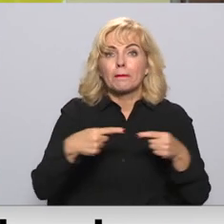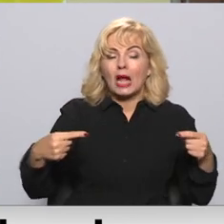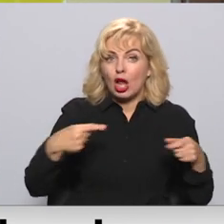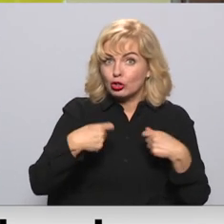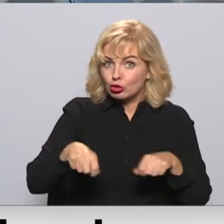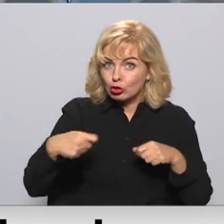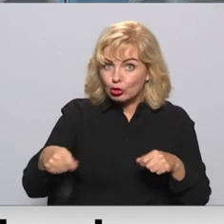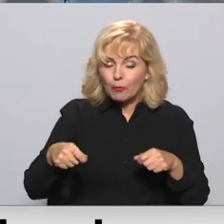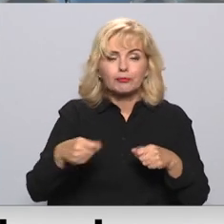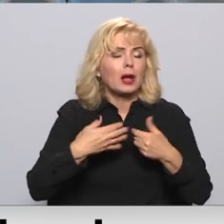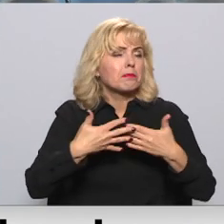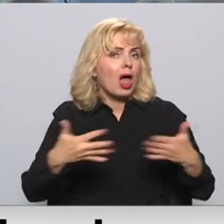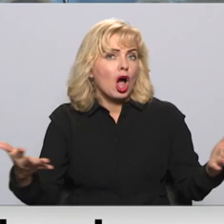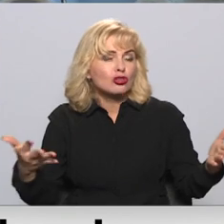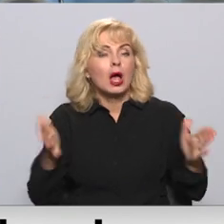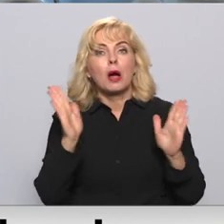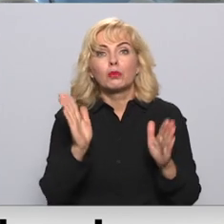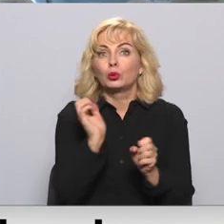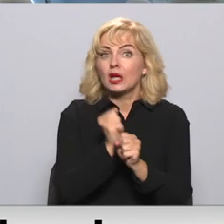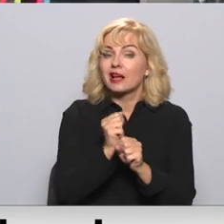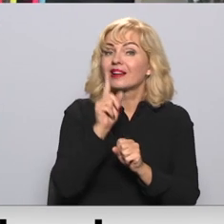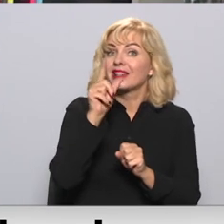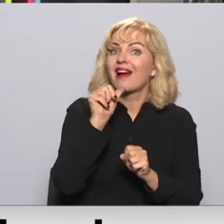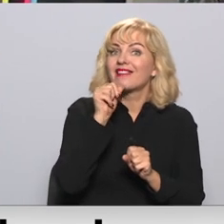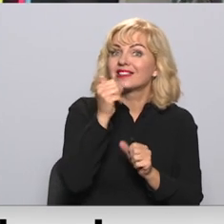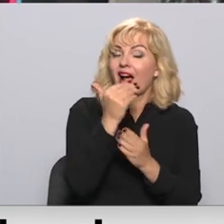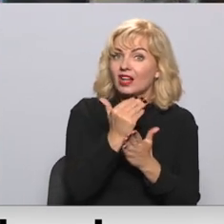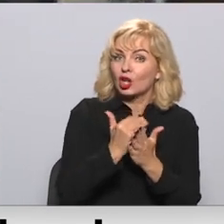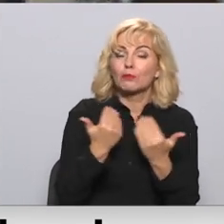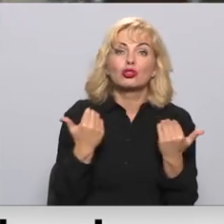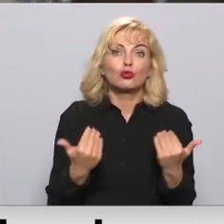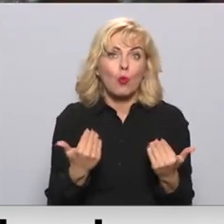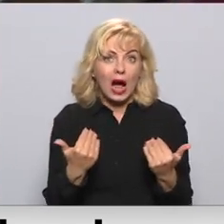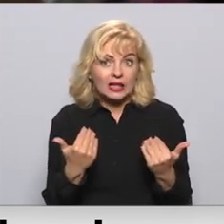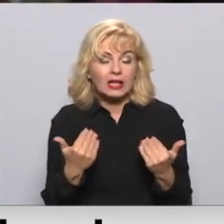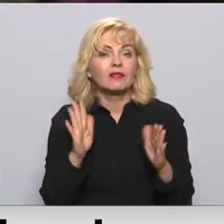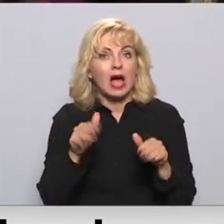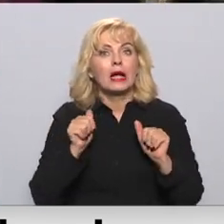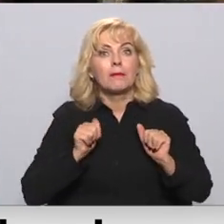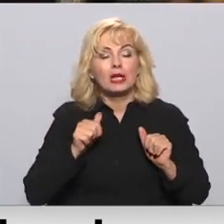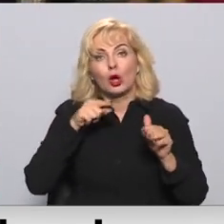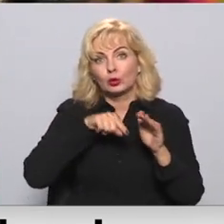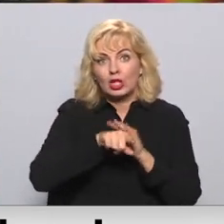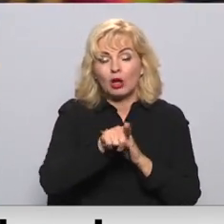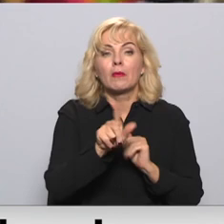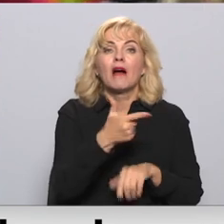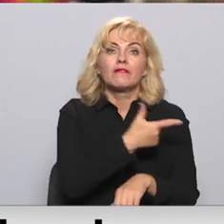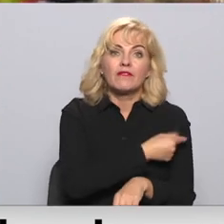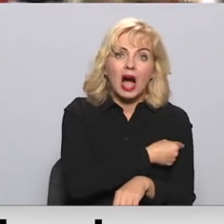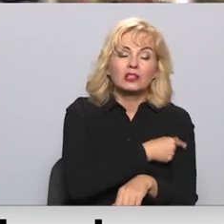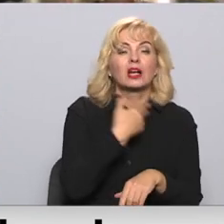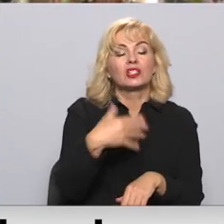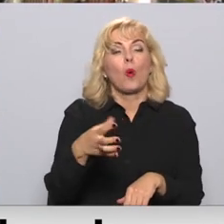sortiments ir visai plaši, bet kuriem būtu jāstrādā tikai zaļajā režīmā, šodien vēl pavisam ierīgi var iekļūt gan vakcinētie un